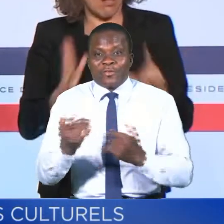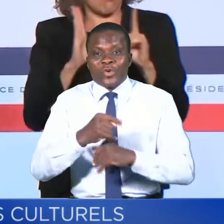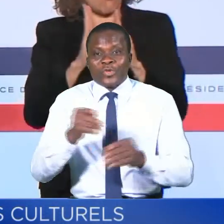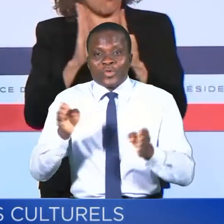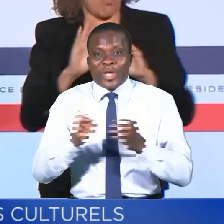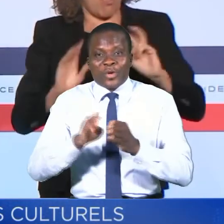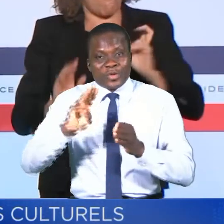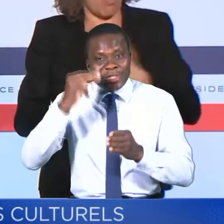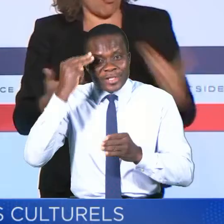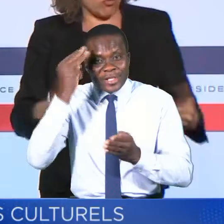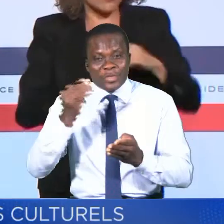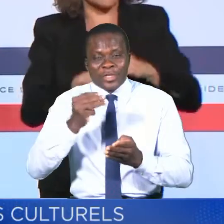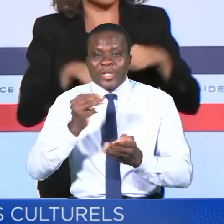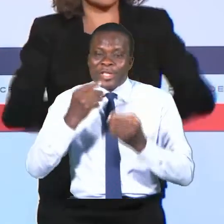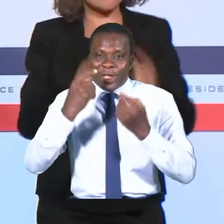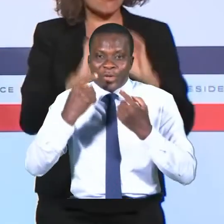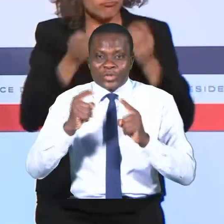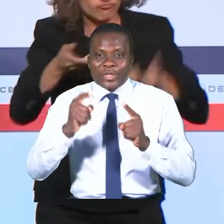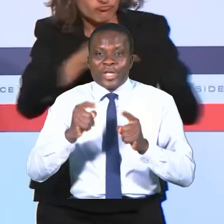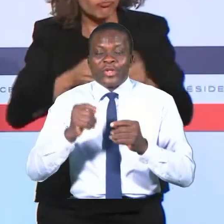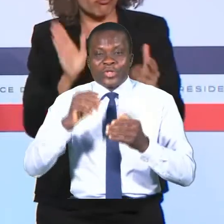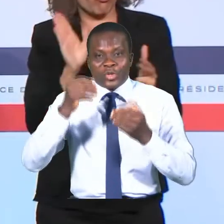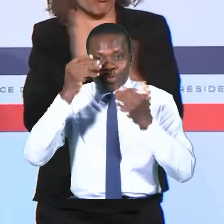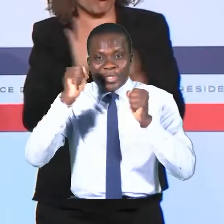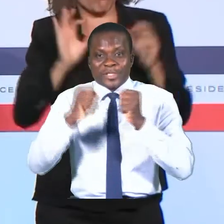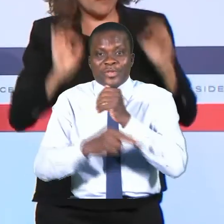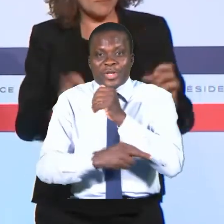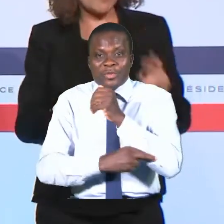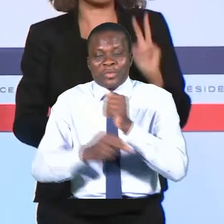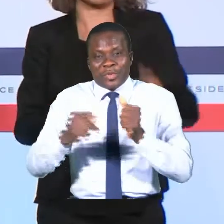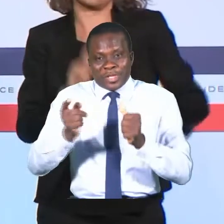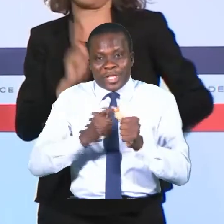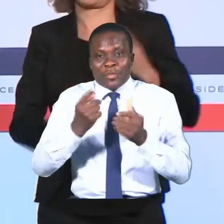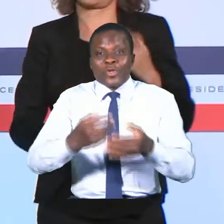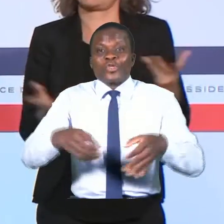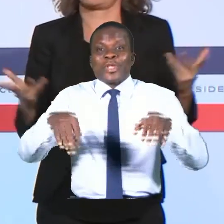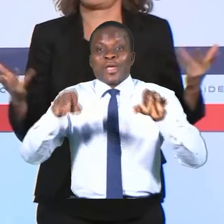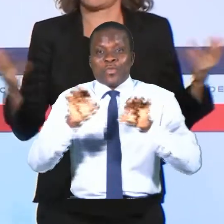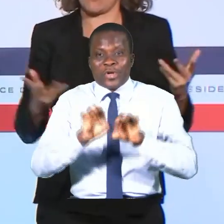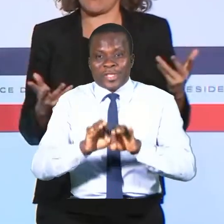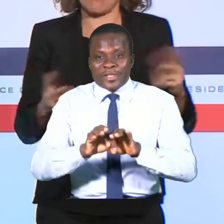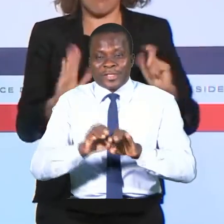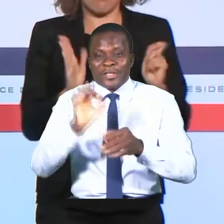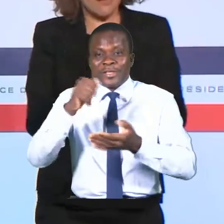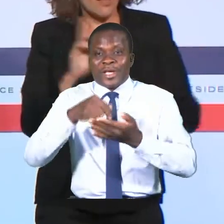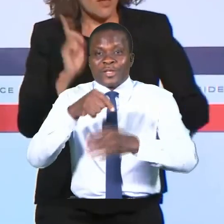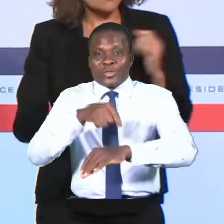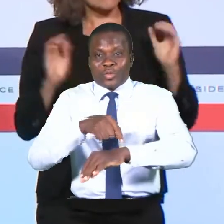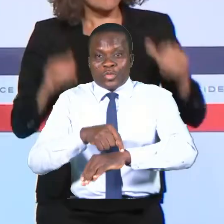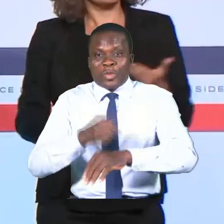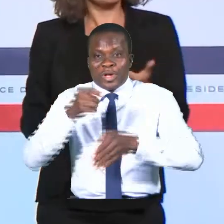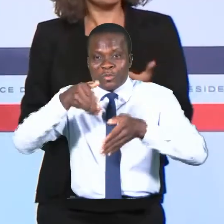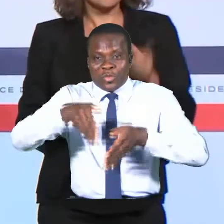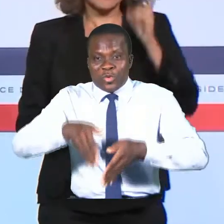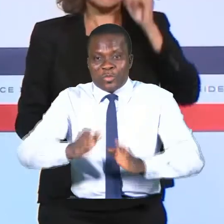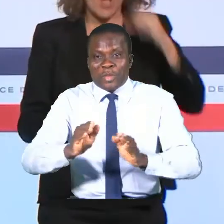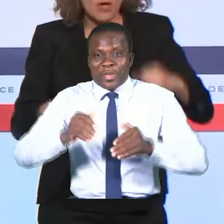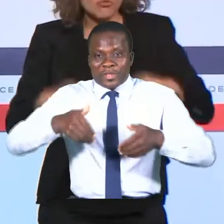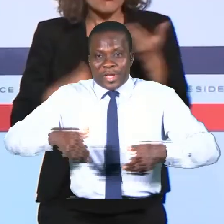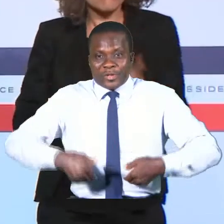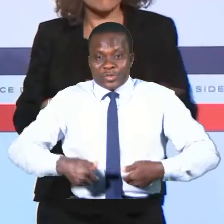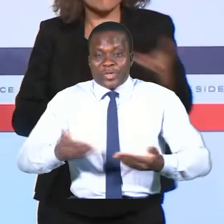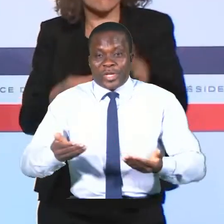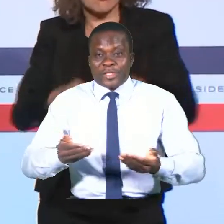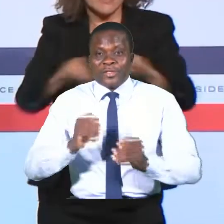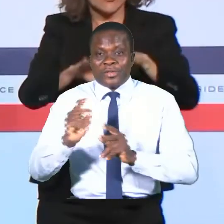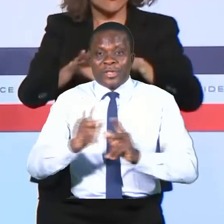des ministres. Je veux vraiment insister, le président de la République l'a fait, d'abord sur l'importance de ce moment, encore une fois, pour permettre à une jeunesse, d'ailleurs à une